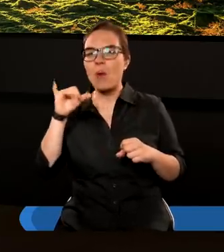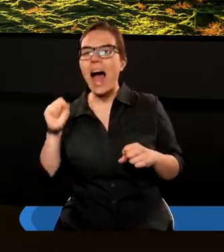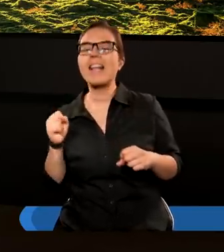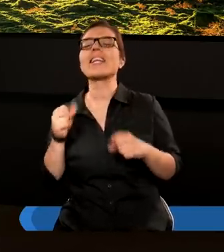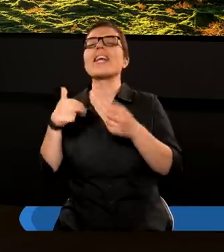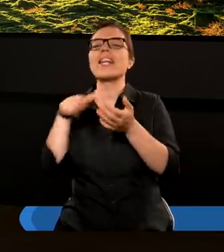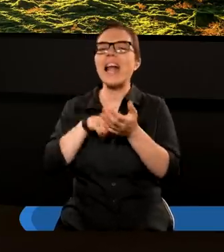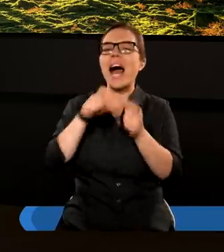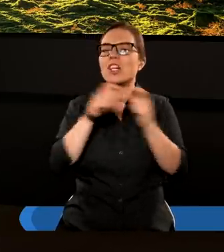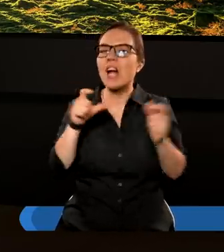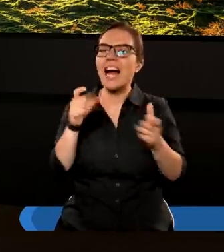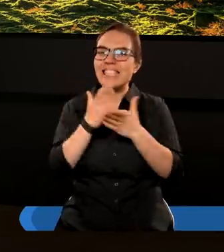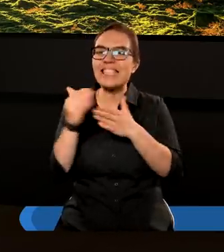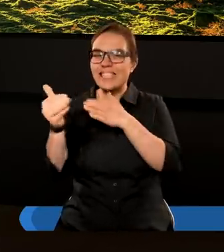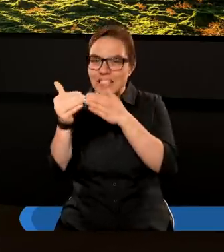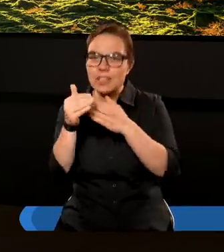końca.